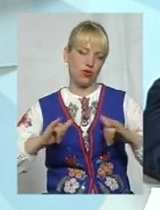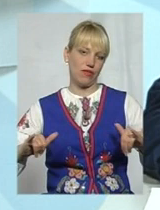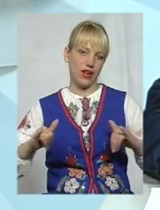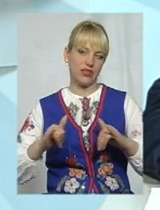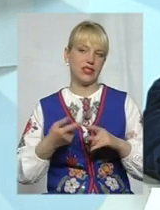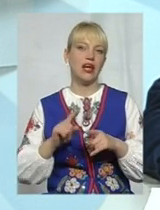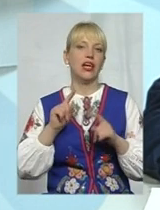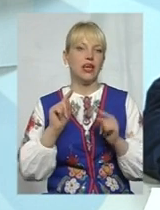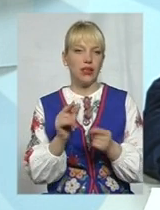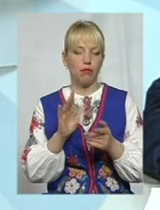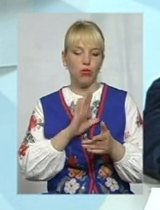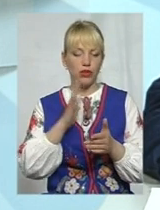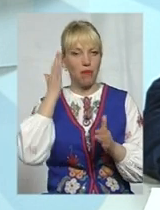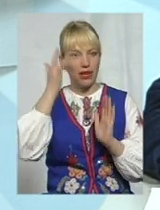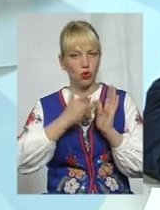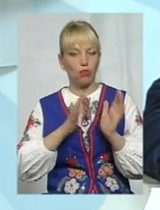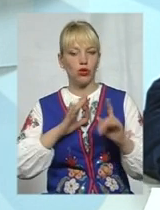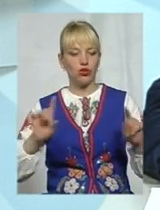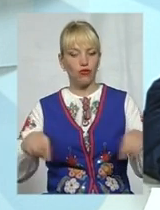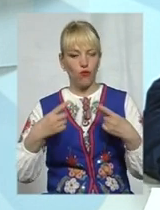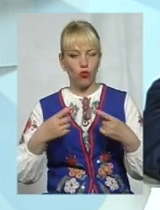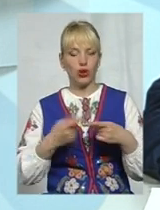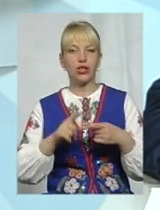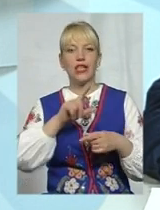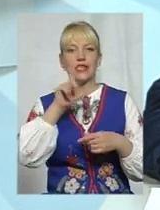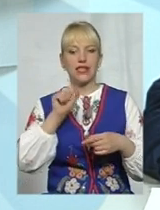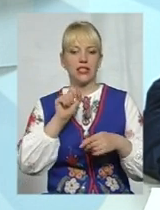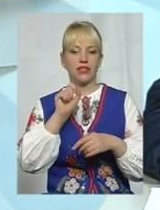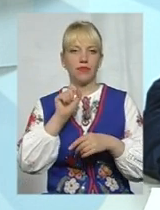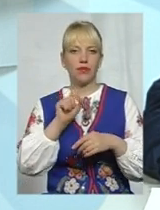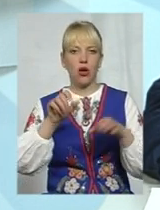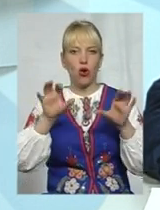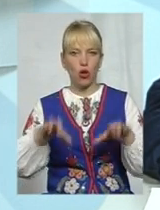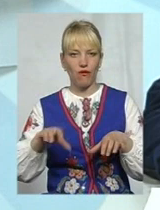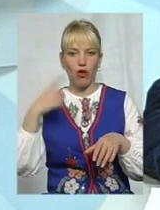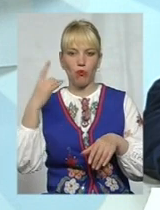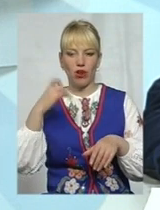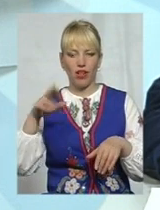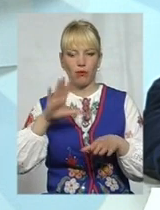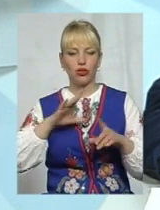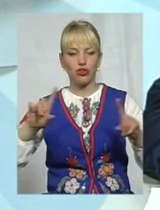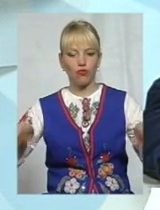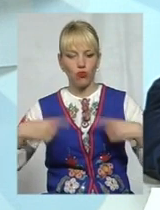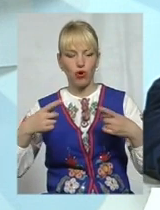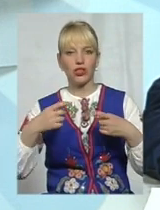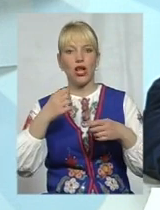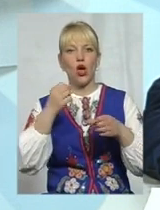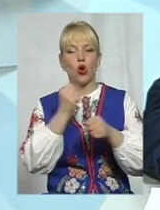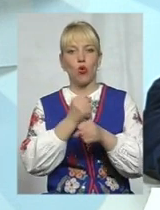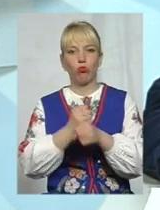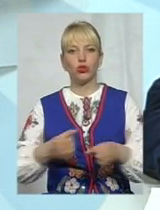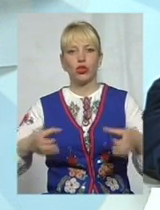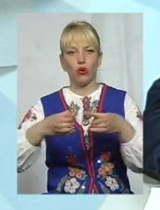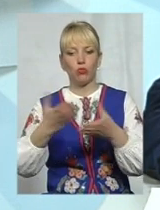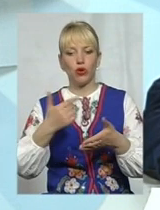і була створена, за дорученням голови обласної ради Михайла Васильовича Загороднього, була створена робоча група, яку я вочовував. В робочу групу були